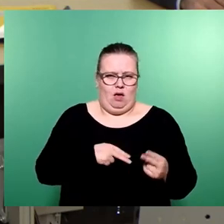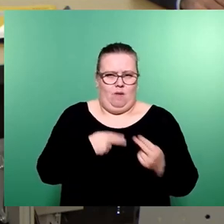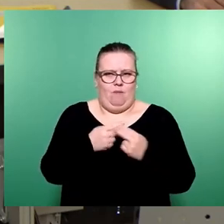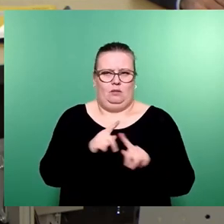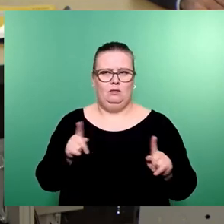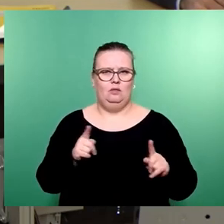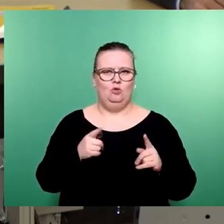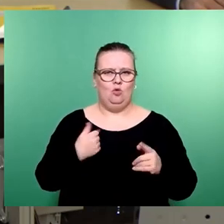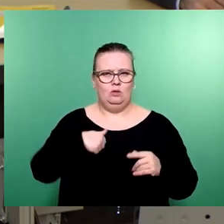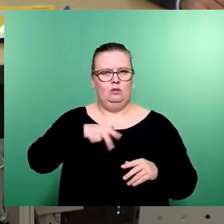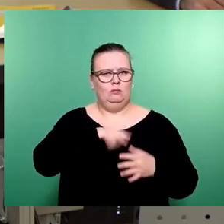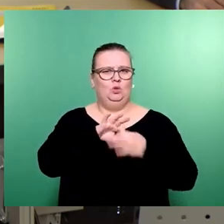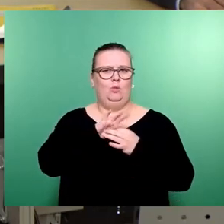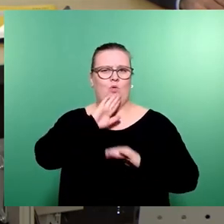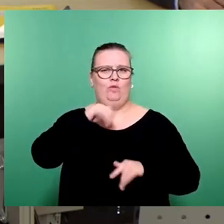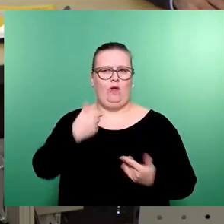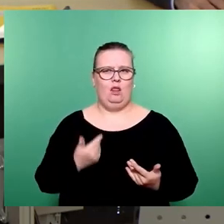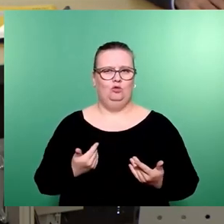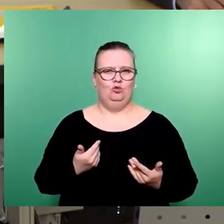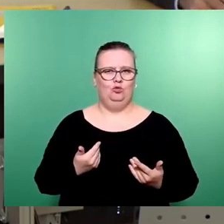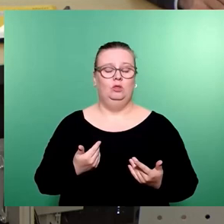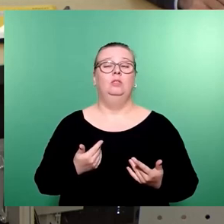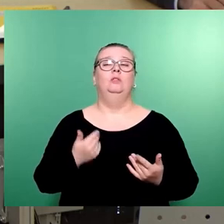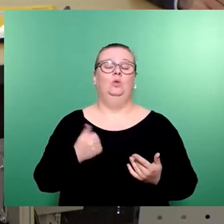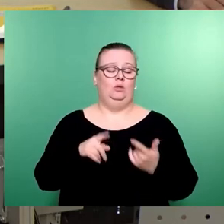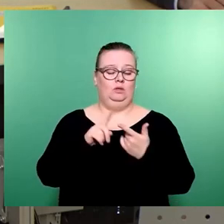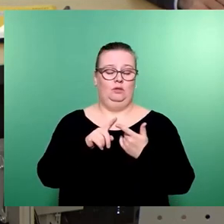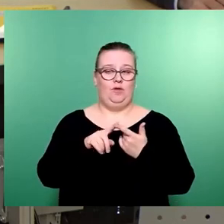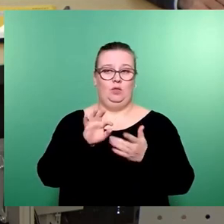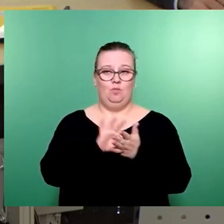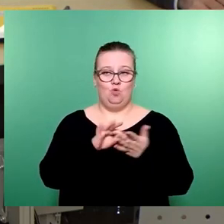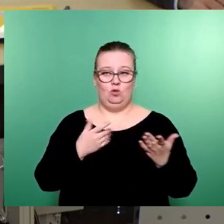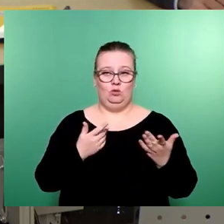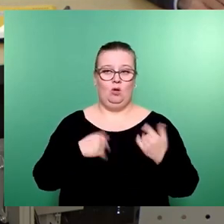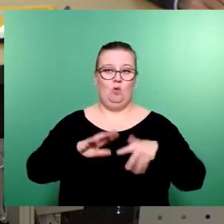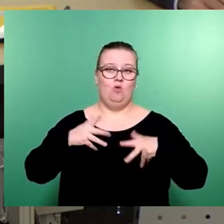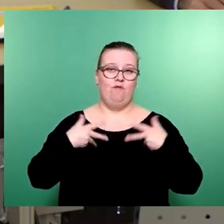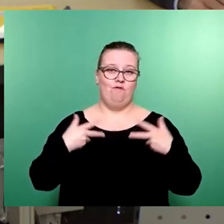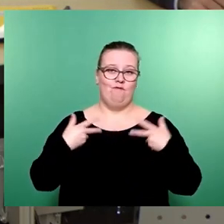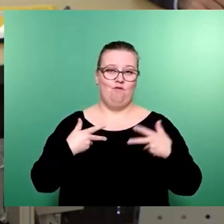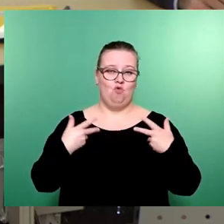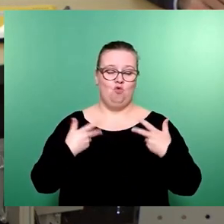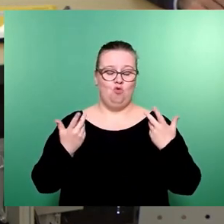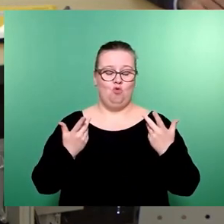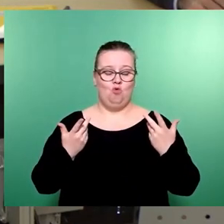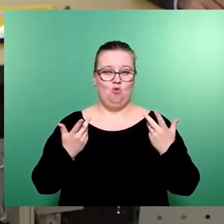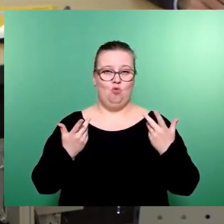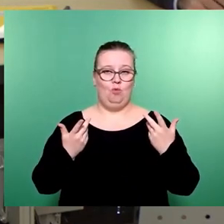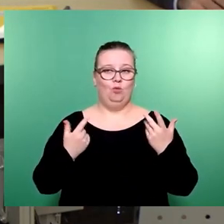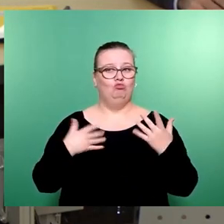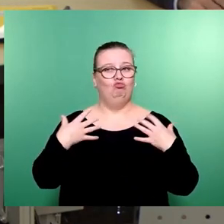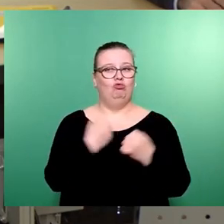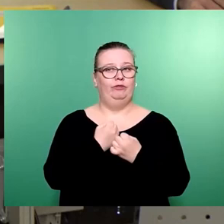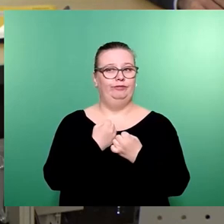falsch in diesem Zusammenhang sind. So, jetzt zum zweiten Punkt, meine Damen und Herren. Und da freue ich mich sehr, dass es gelungen ist,